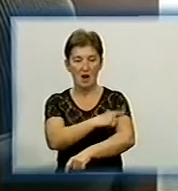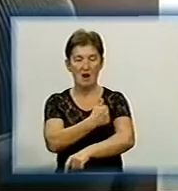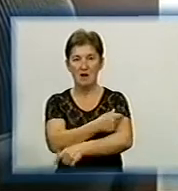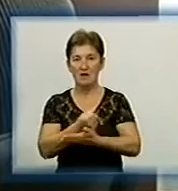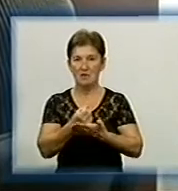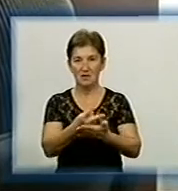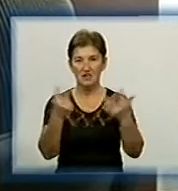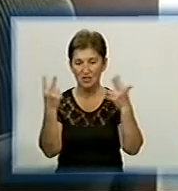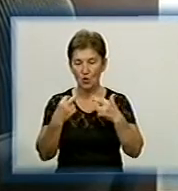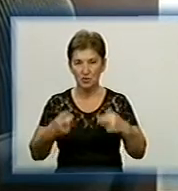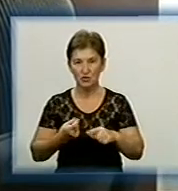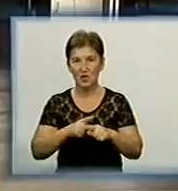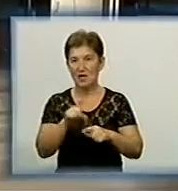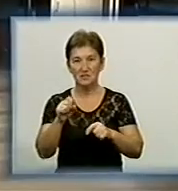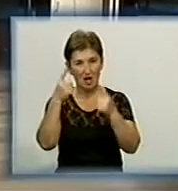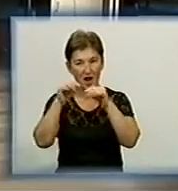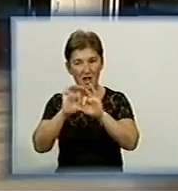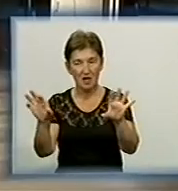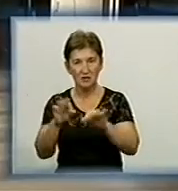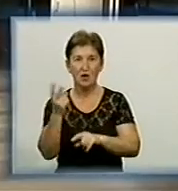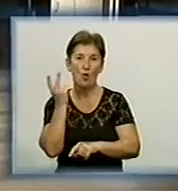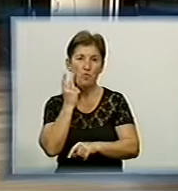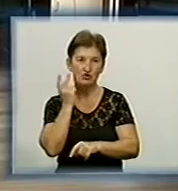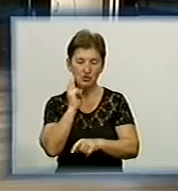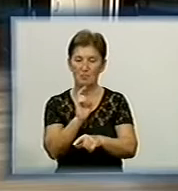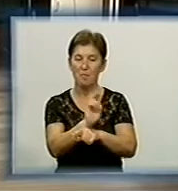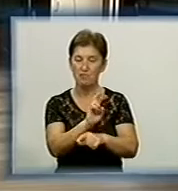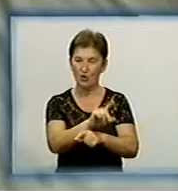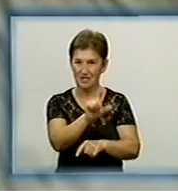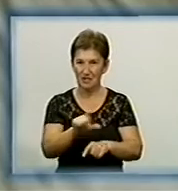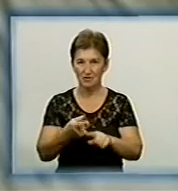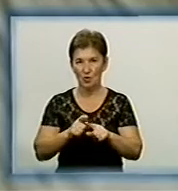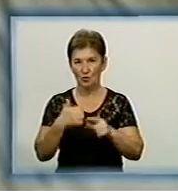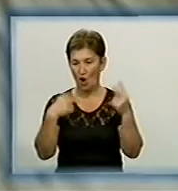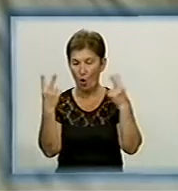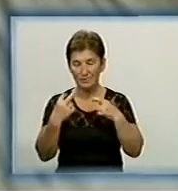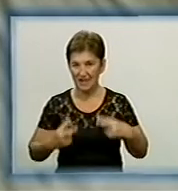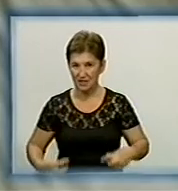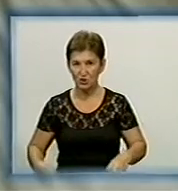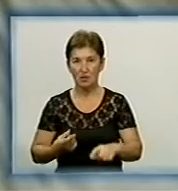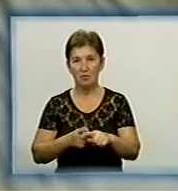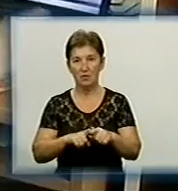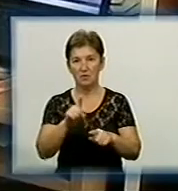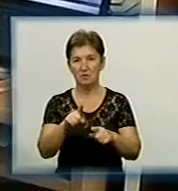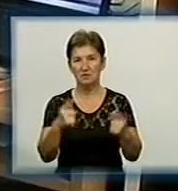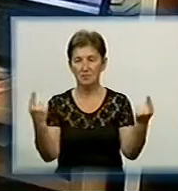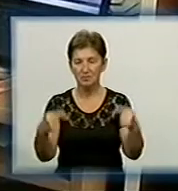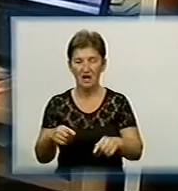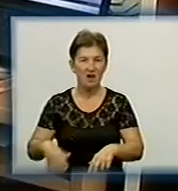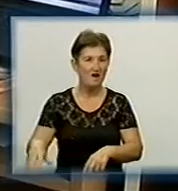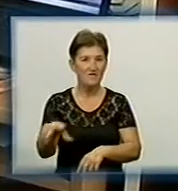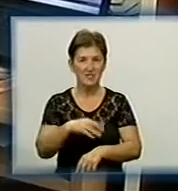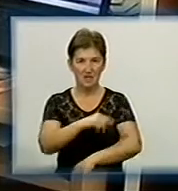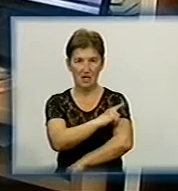діагностичні відділення За легендою, вони були звичайними пацієнтами, які хочуть пройти обстеження Цей тест на вічливість завелили всі лікарні, крім